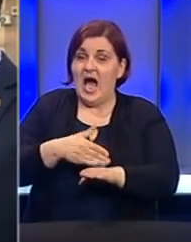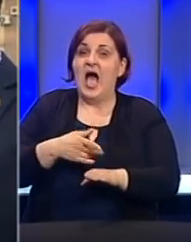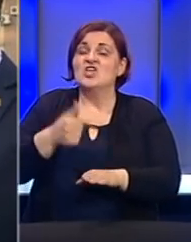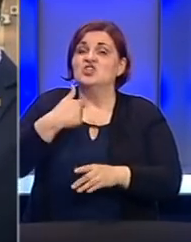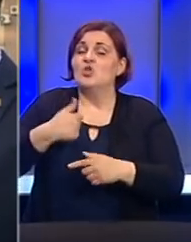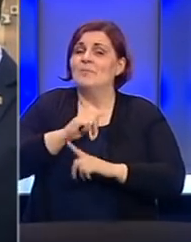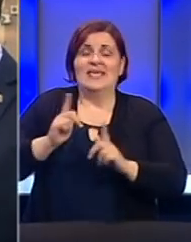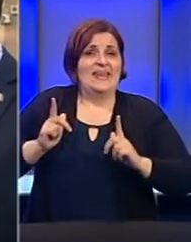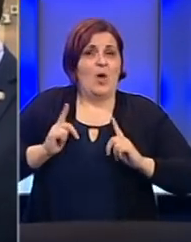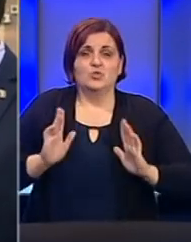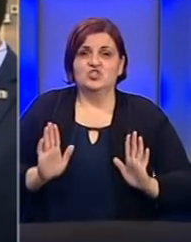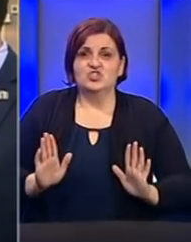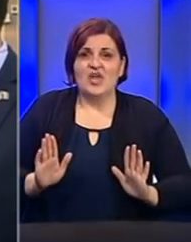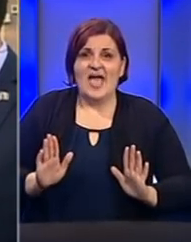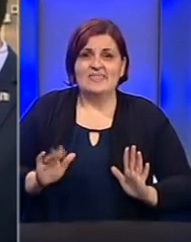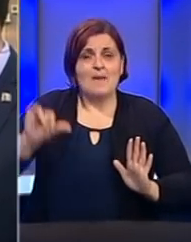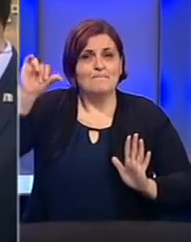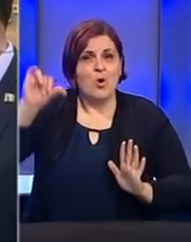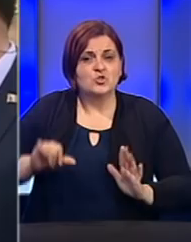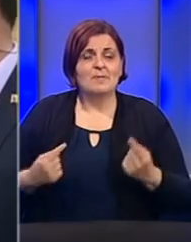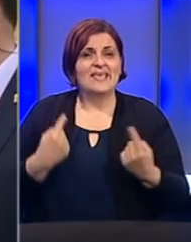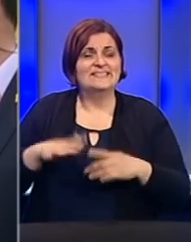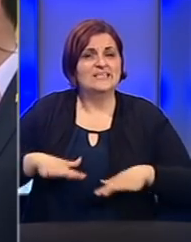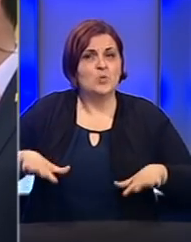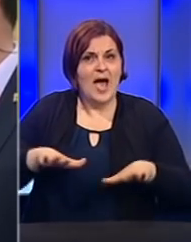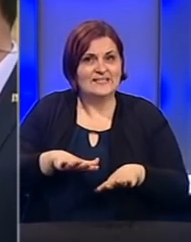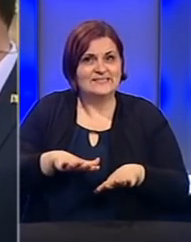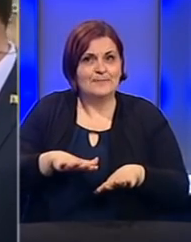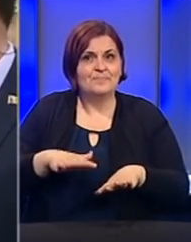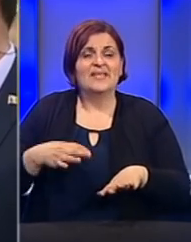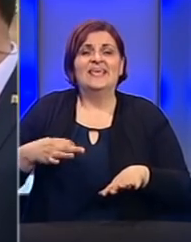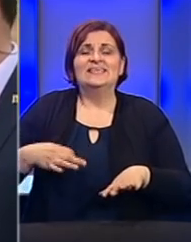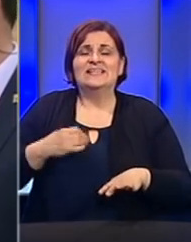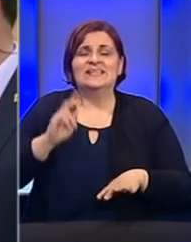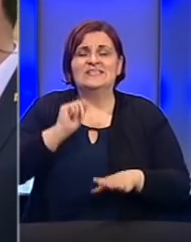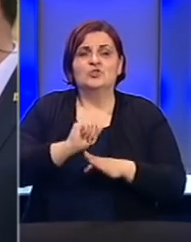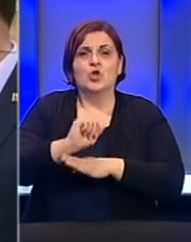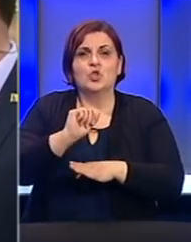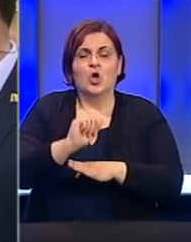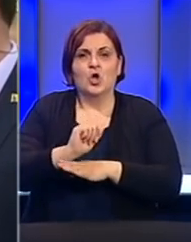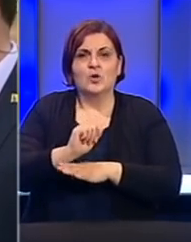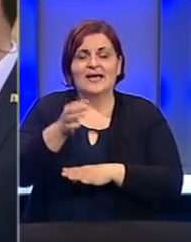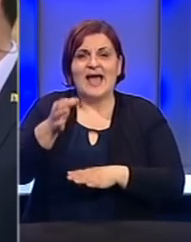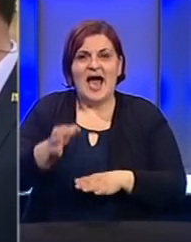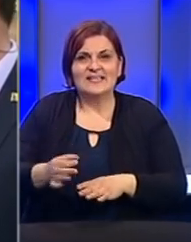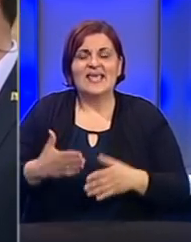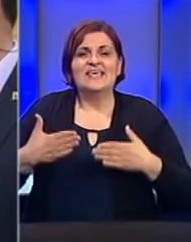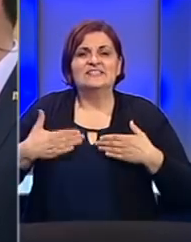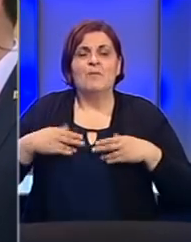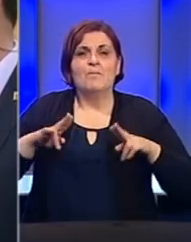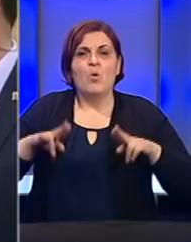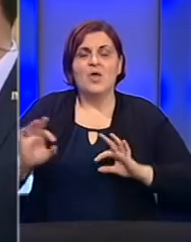tome što mi ne očekujemo pogoršanja epidemiološke situacije, Zdravstvo zemljčko-doboljsko kantona je svojim